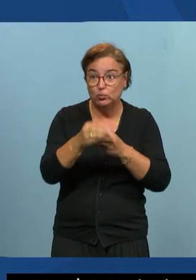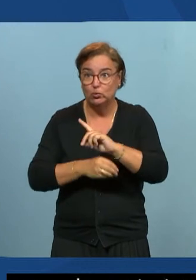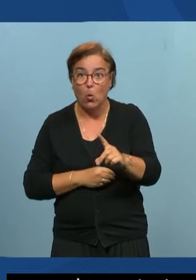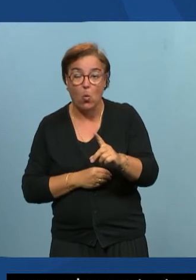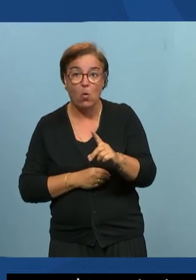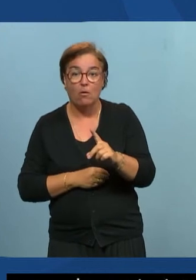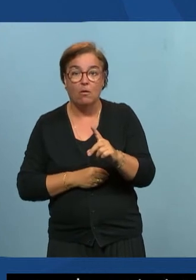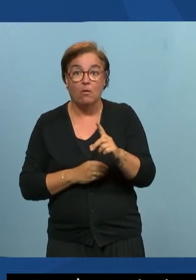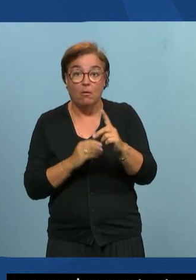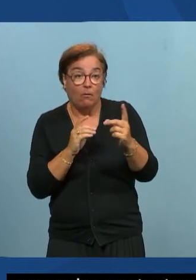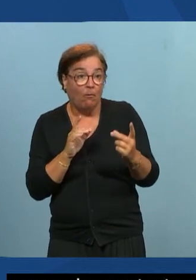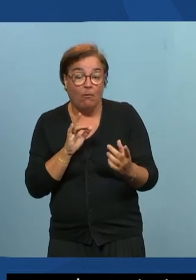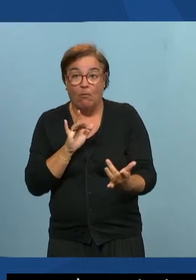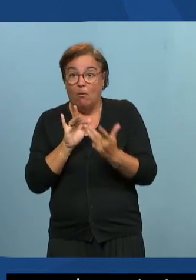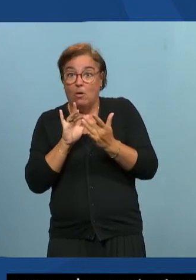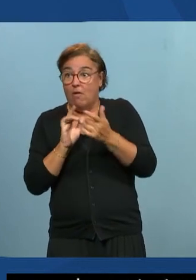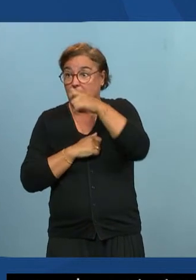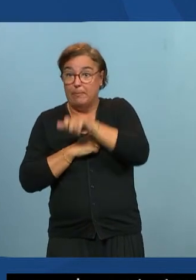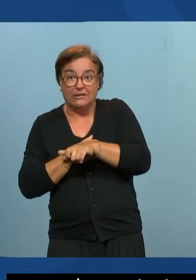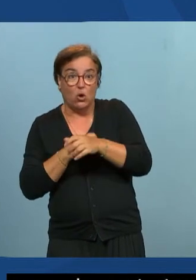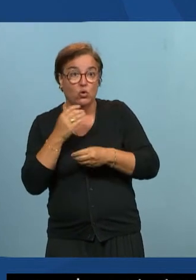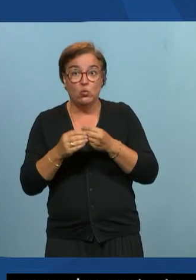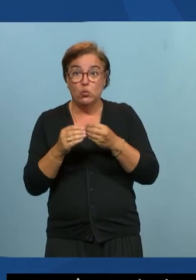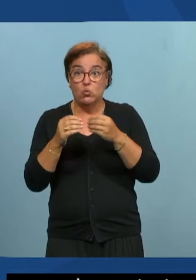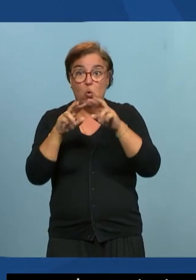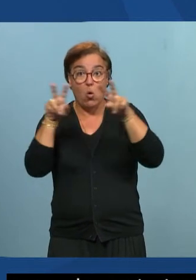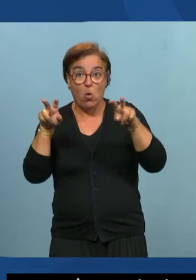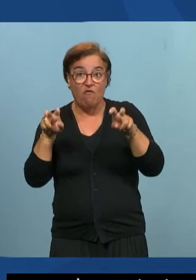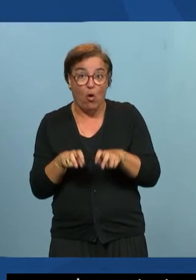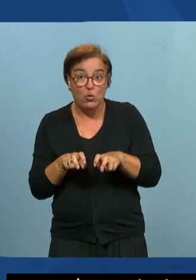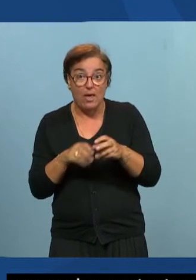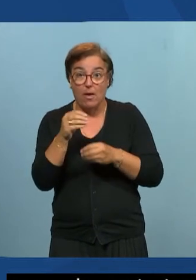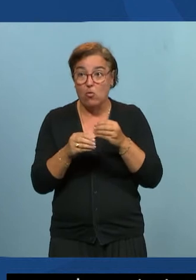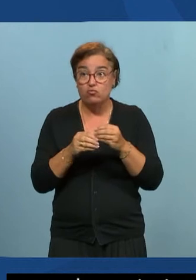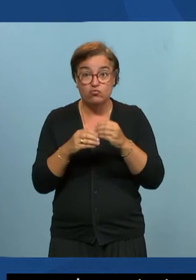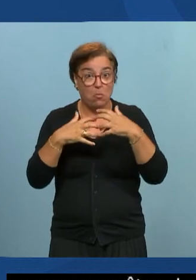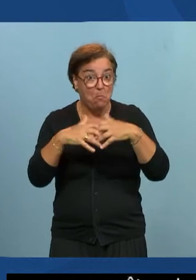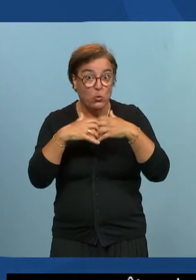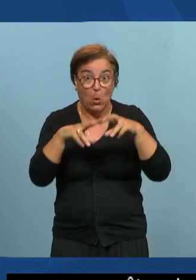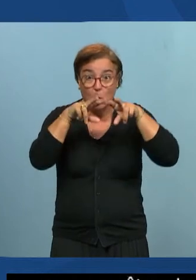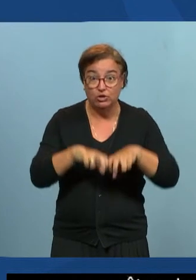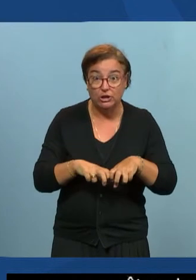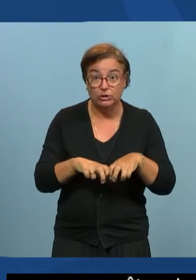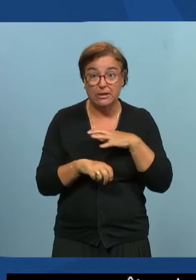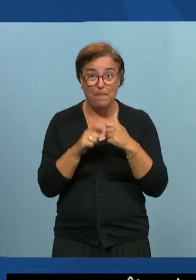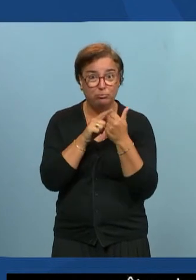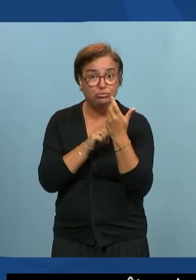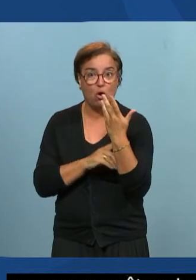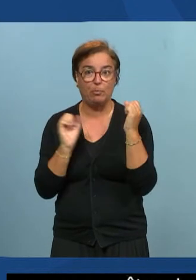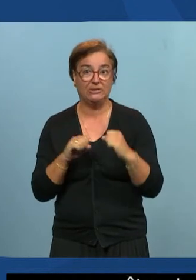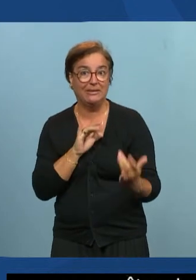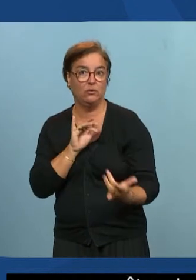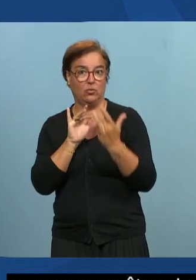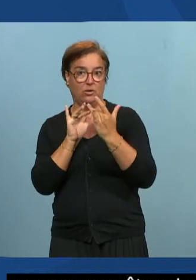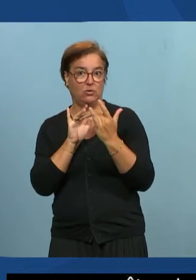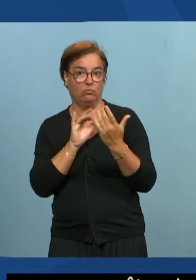ça sera en lien avec des gens, avec des formulaires ou avec des moteurs de recherche. Il se passe des tas de choses. Ce modèle nous